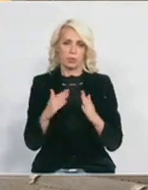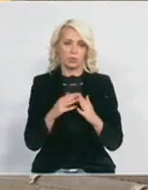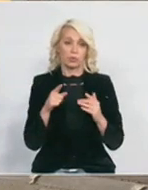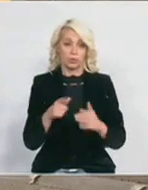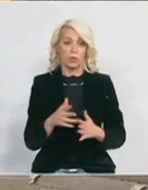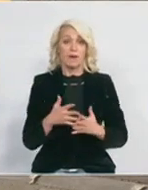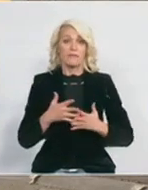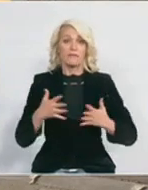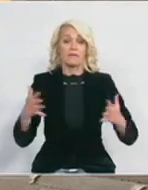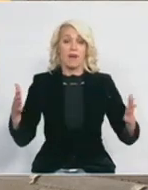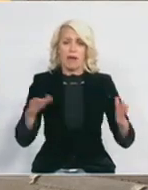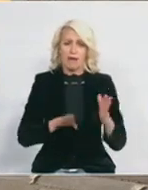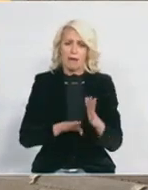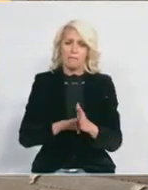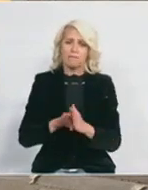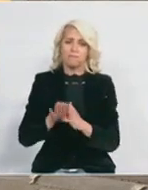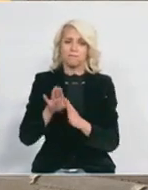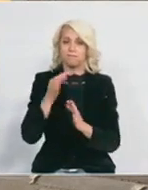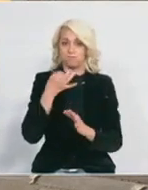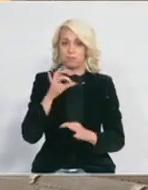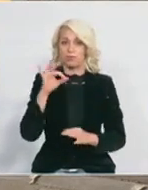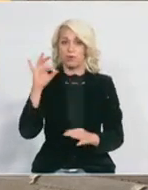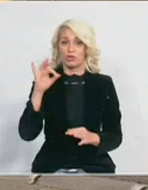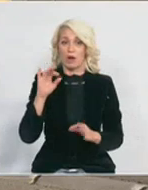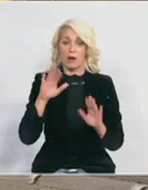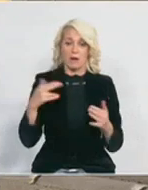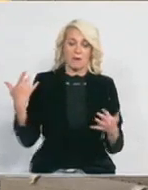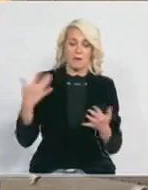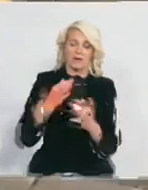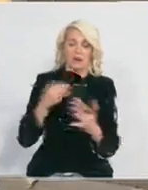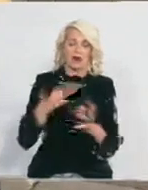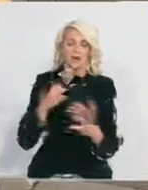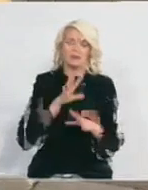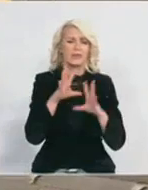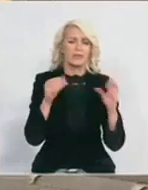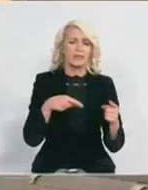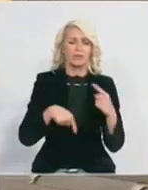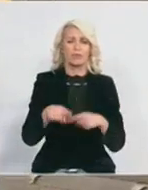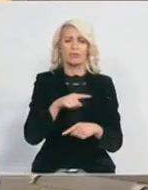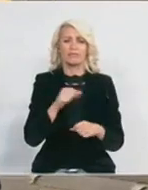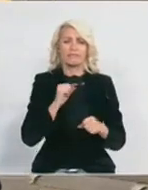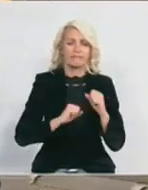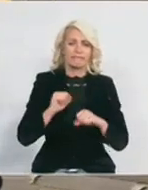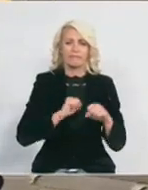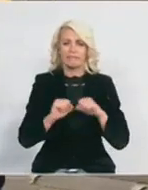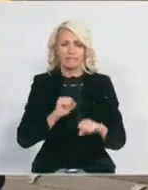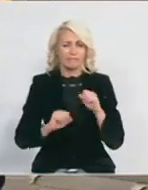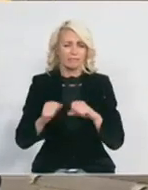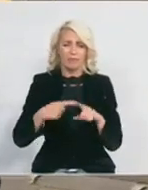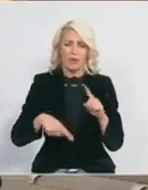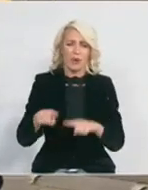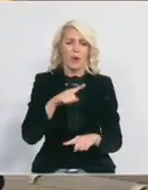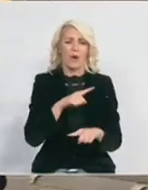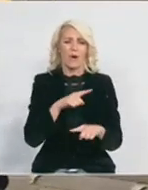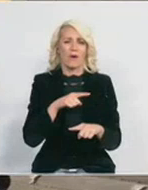ogroma napredak u odnosu na pre nekoliko dana, iako su ovde svi akveri učinili mnogo toga, učinili svoje krajnje napore da